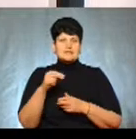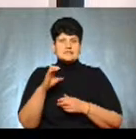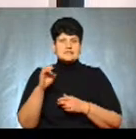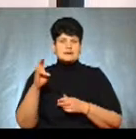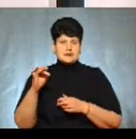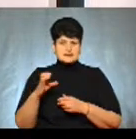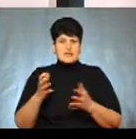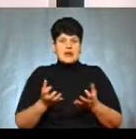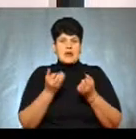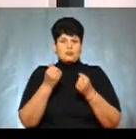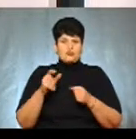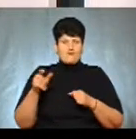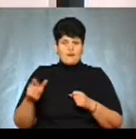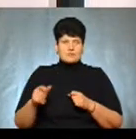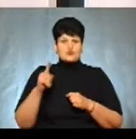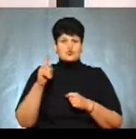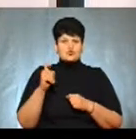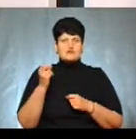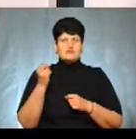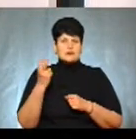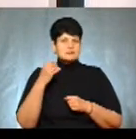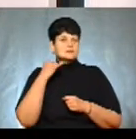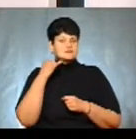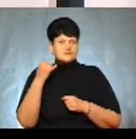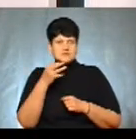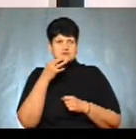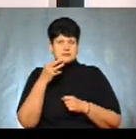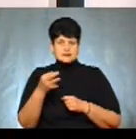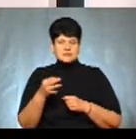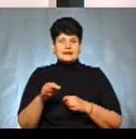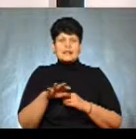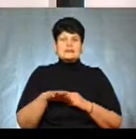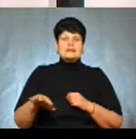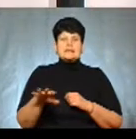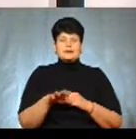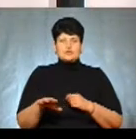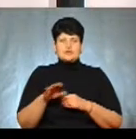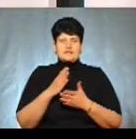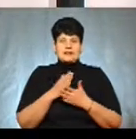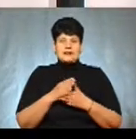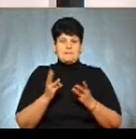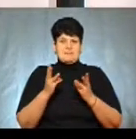рятувальників з номером 112, повідомити про територію, де здійснюється цей підпал. По можливості